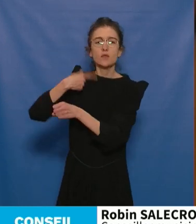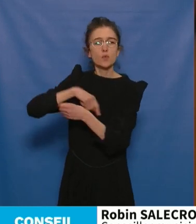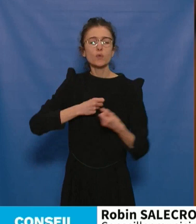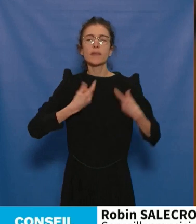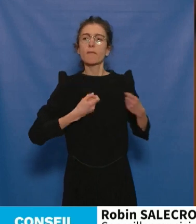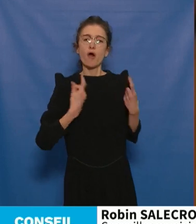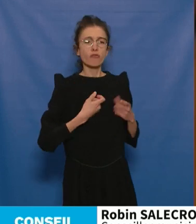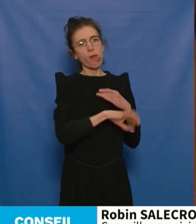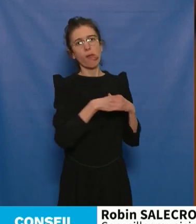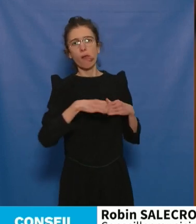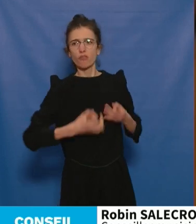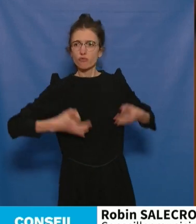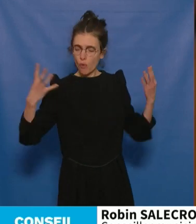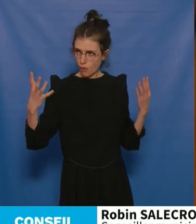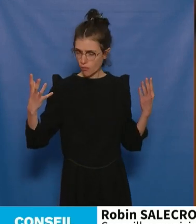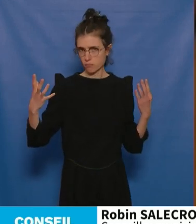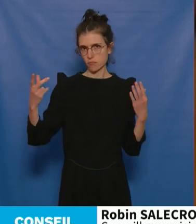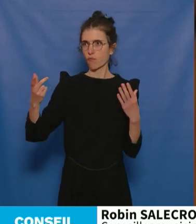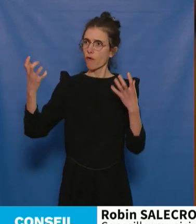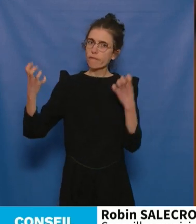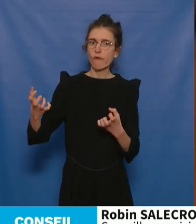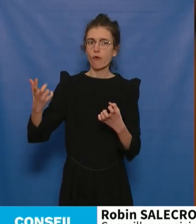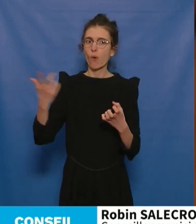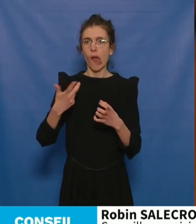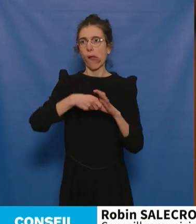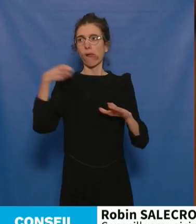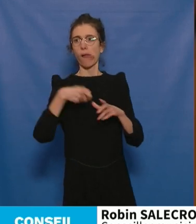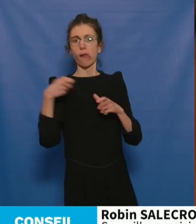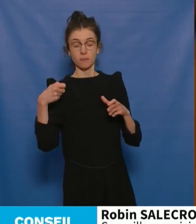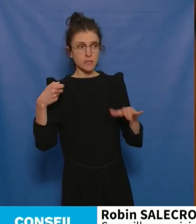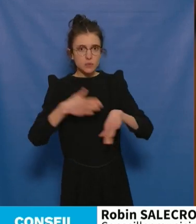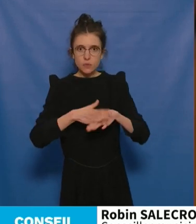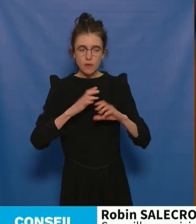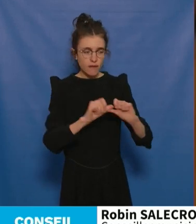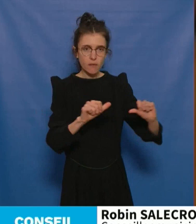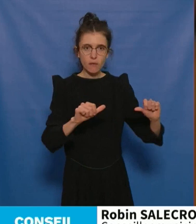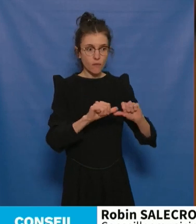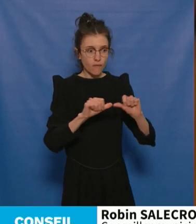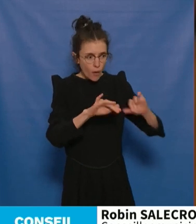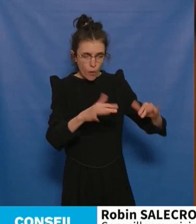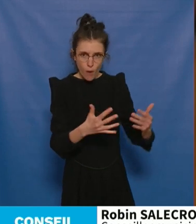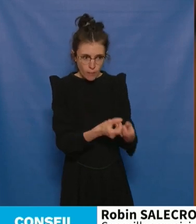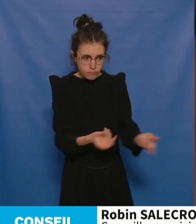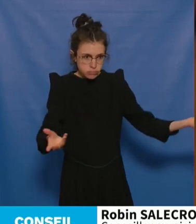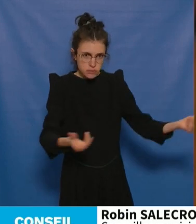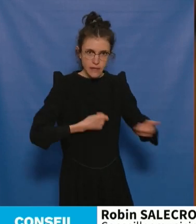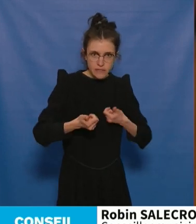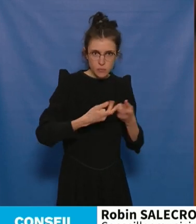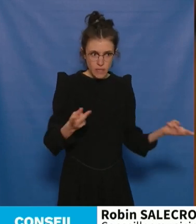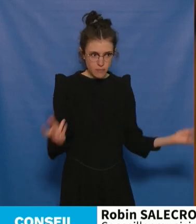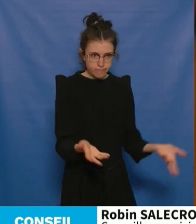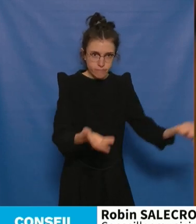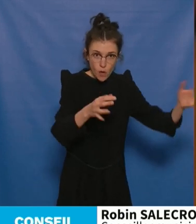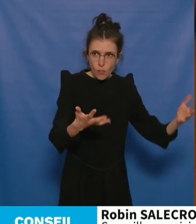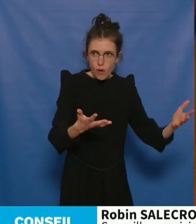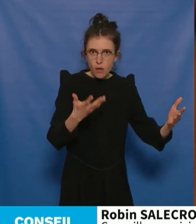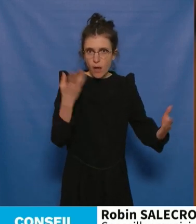la question de l'austérité. Et je suis désolé, avec moins de moyens financiers, comment on fait, justement, pour déployer plus de services publics sur la question